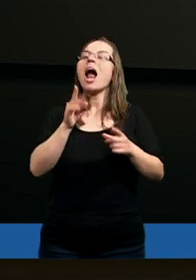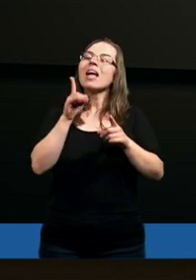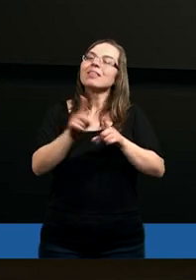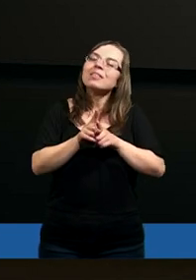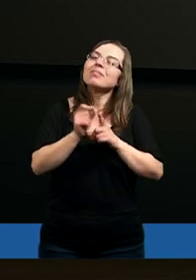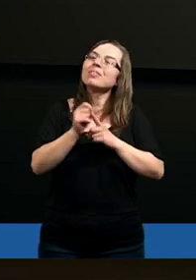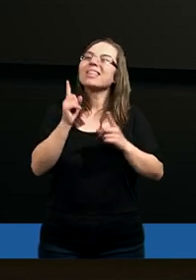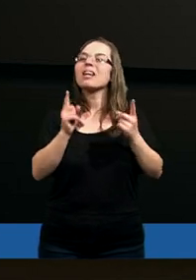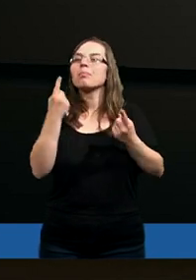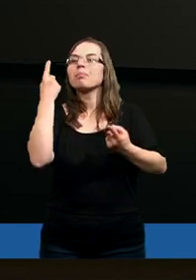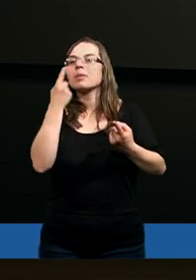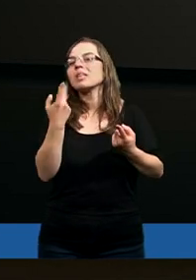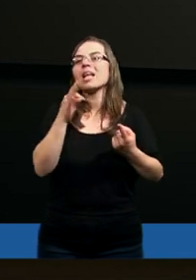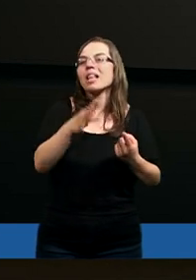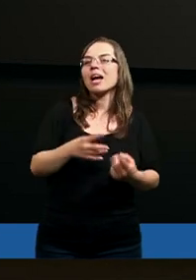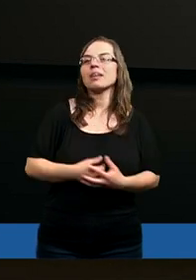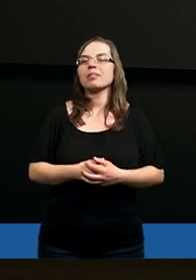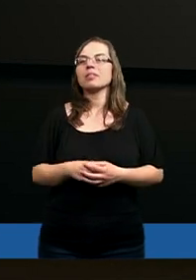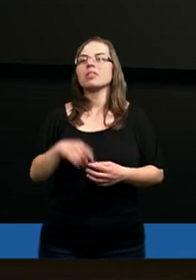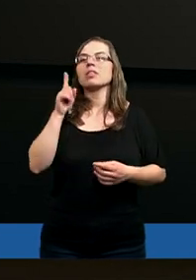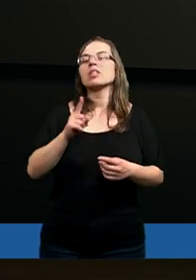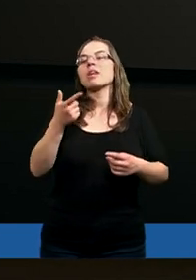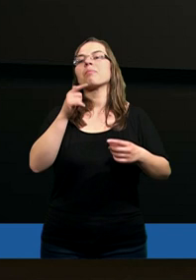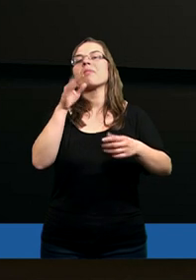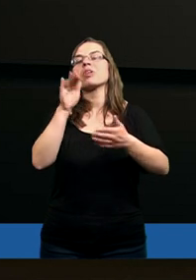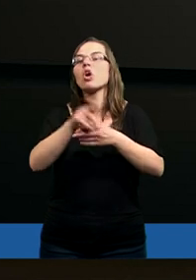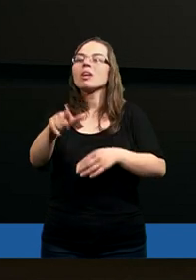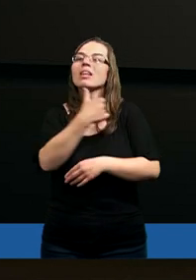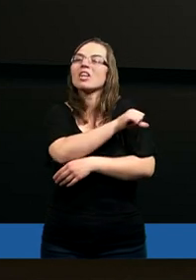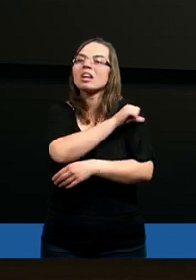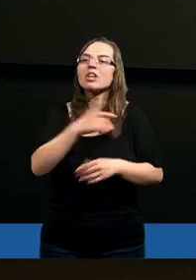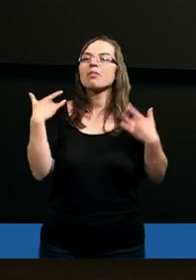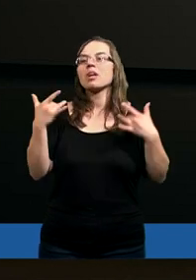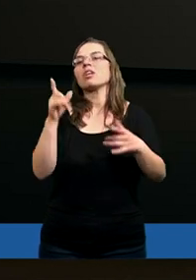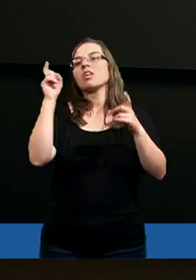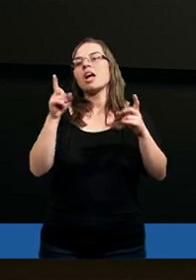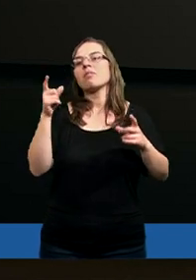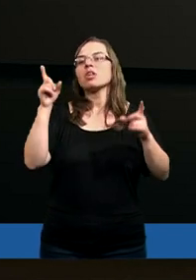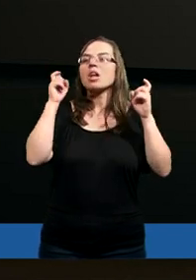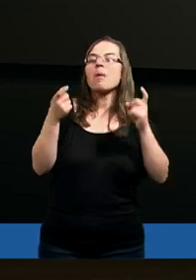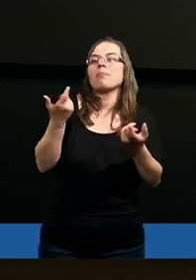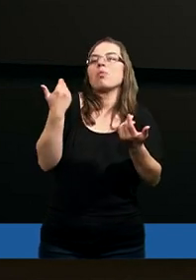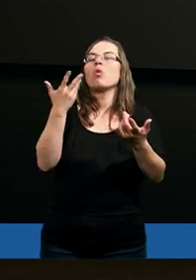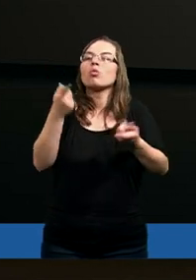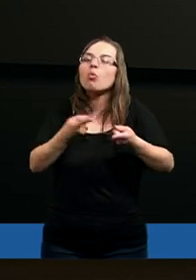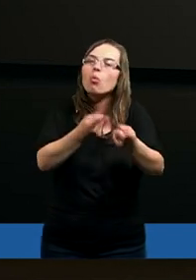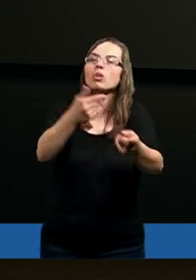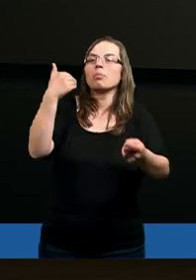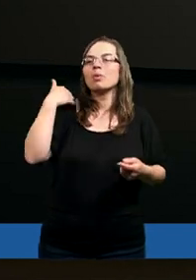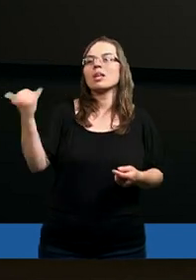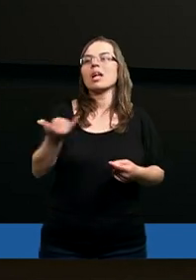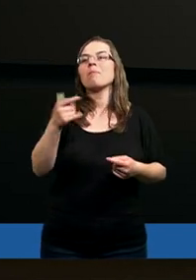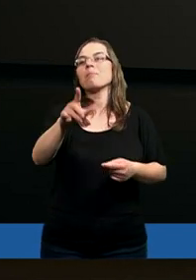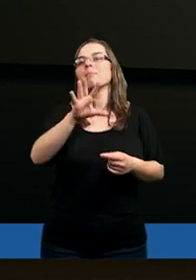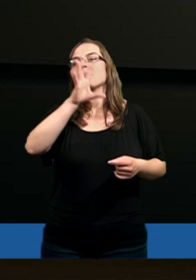wszystko było dobre. Mówimy życie, po prostu życie. Nie każdy zdawał egzamin chrześcijański. Diabeł nie spał, więc trudno, żeby się pogodził na to, że